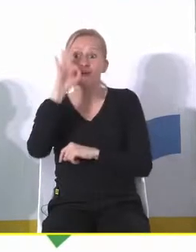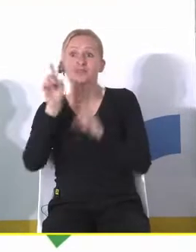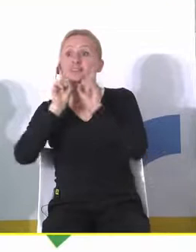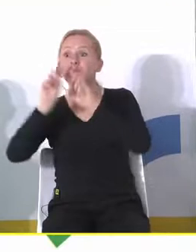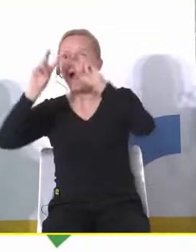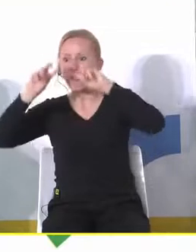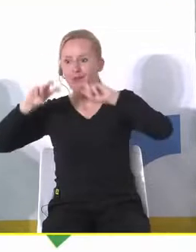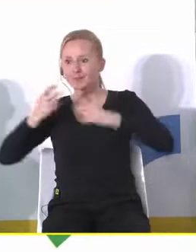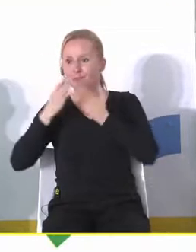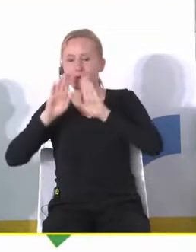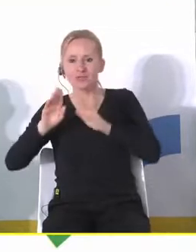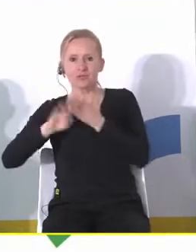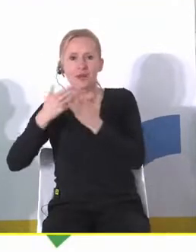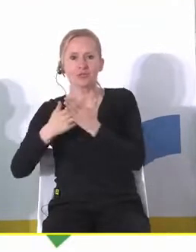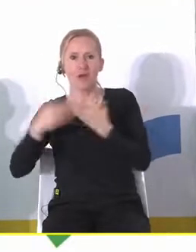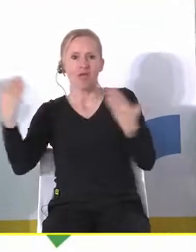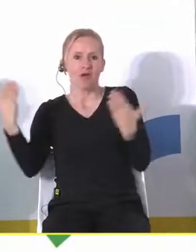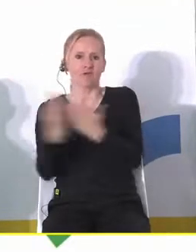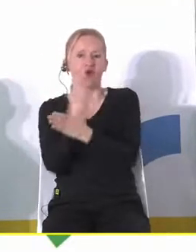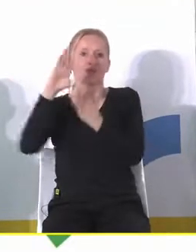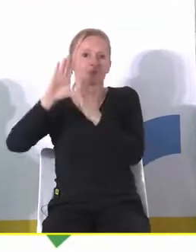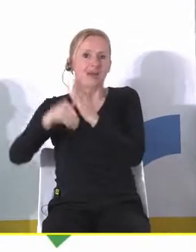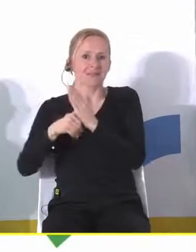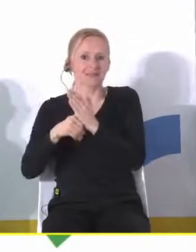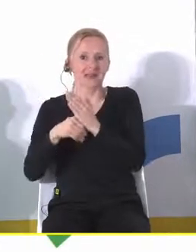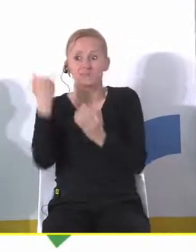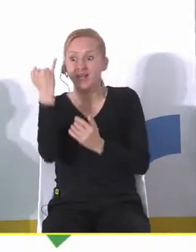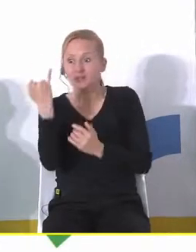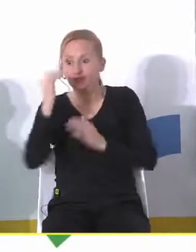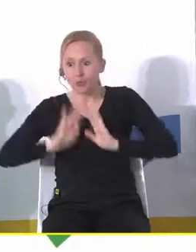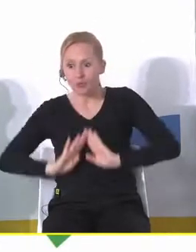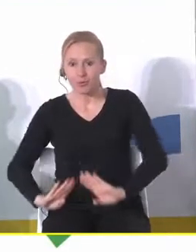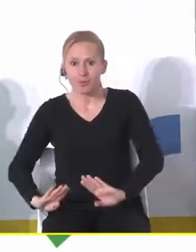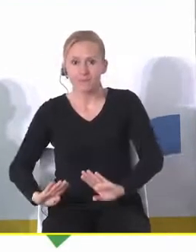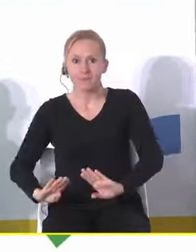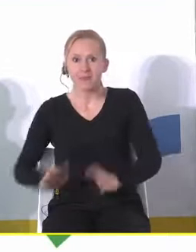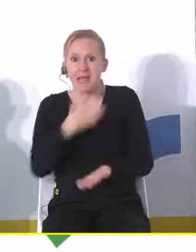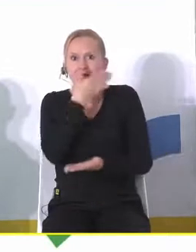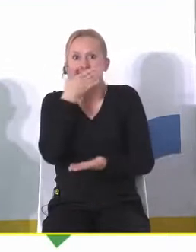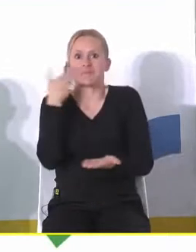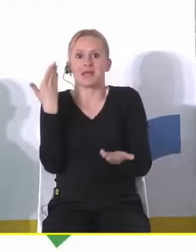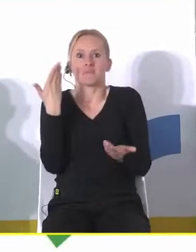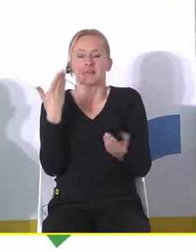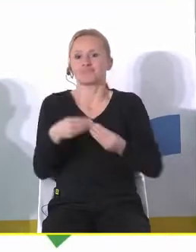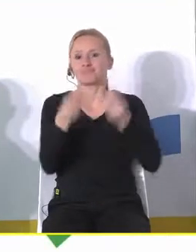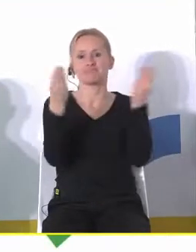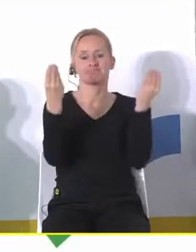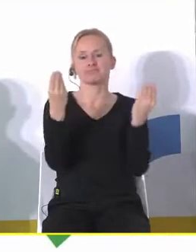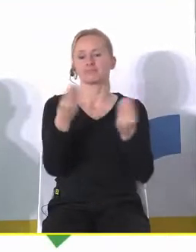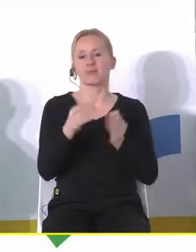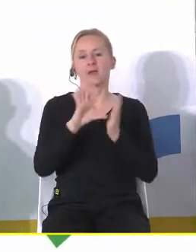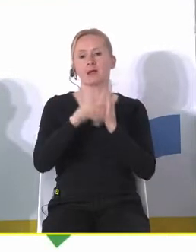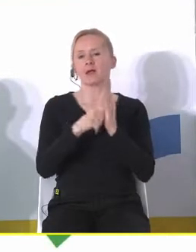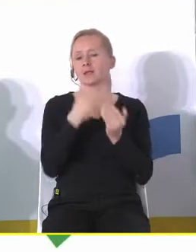pewne badania pokazują że na przykład w miastach dzietność jest generalnie miasta urbanizacja nie sprzyja dzietności nie sprzyja